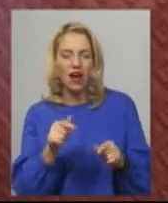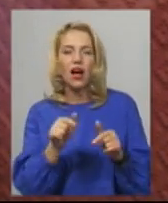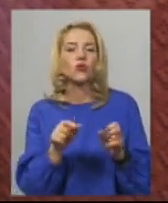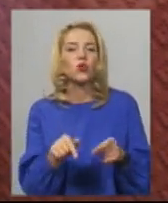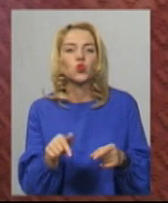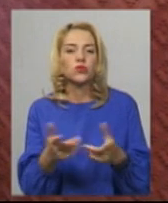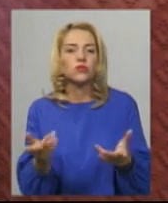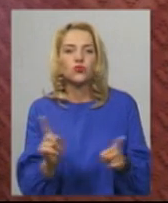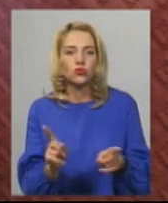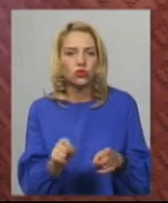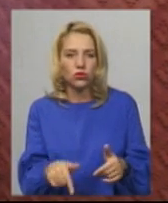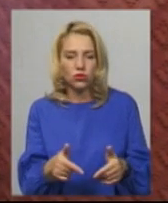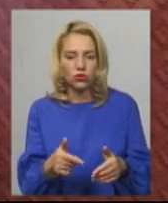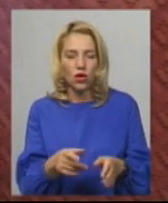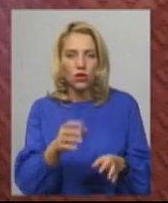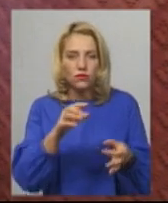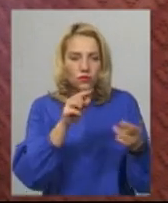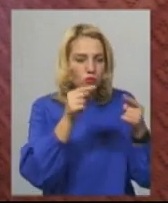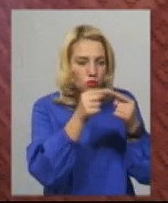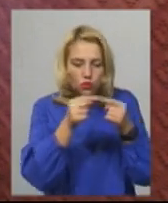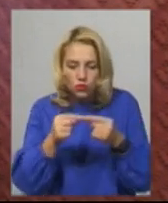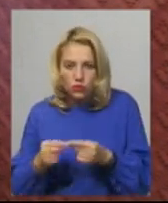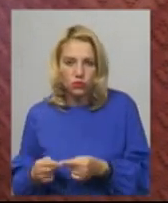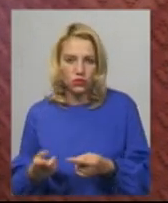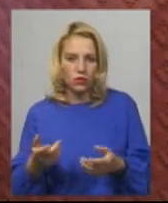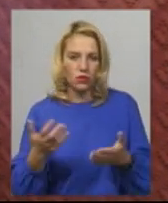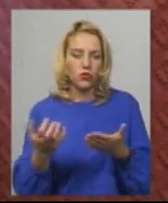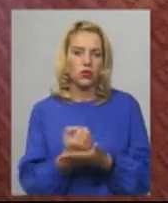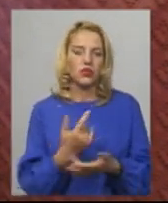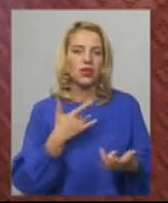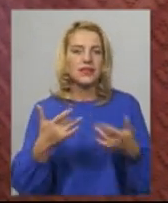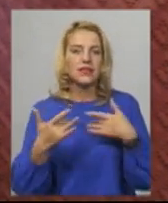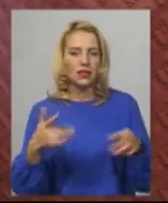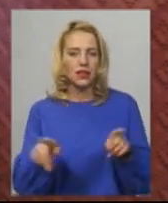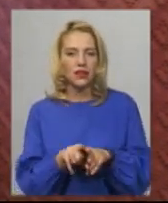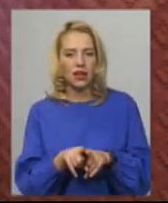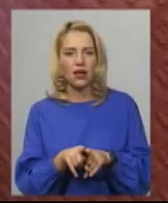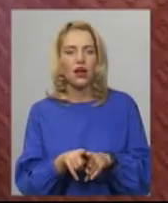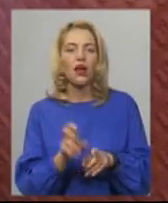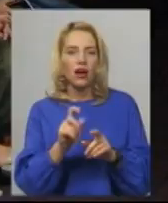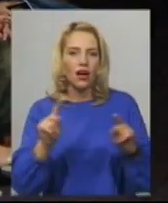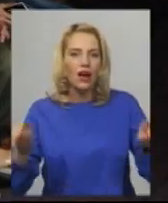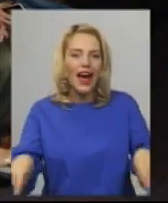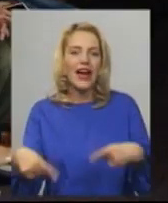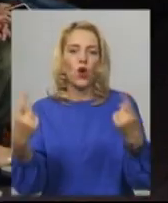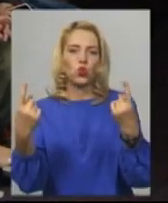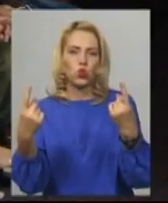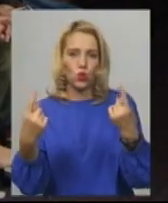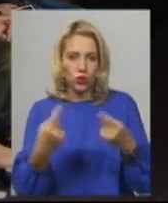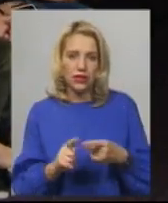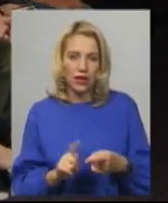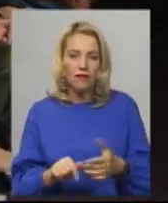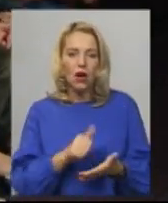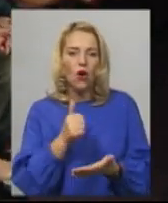довелося, от слово в слово достовірно, така собі вийшла сцена реконструкція подій. У головній ролі